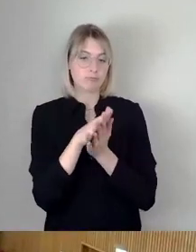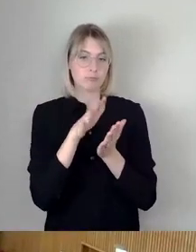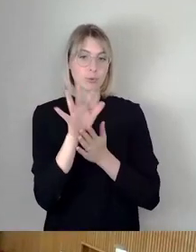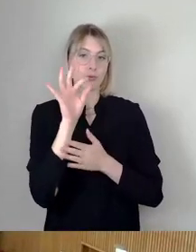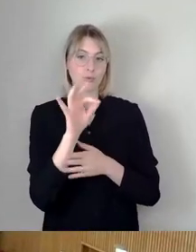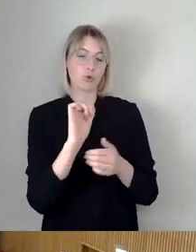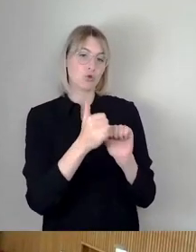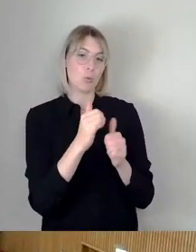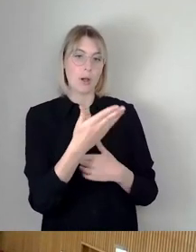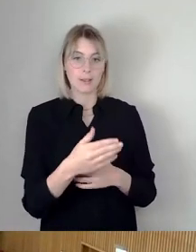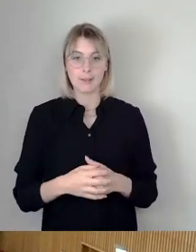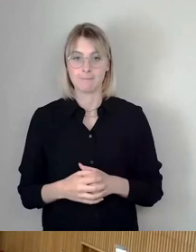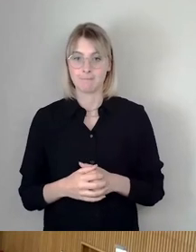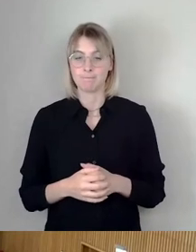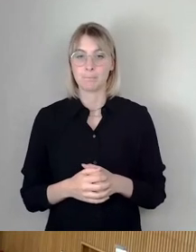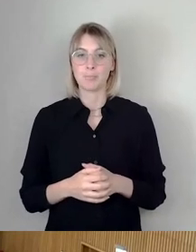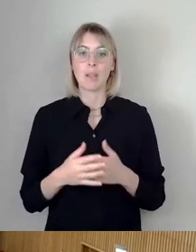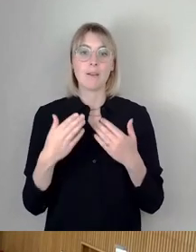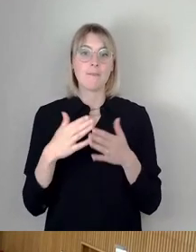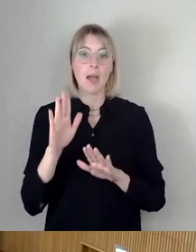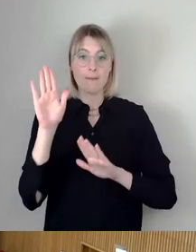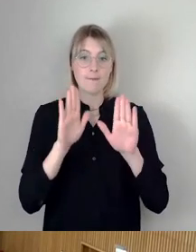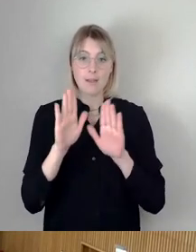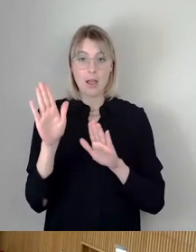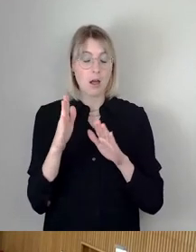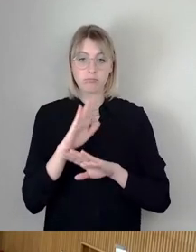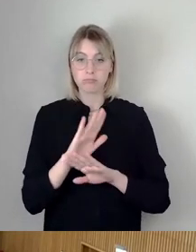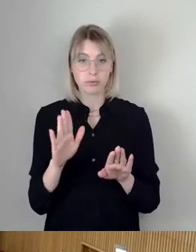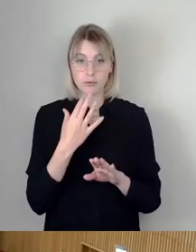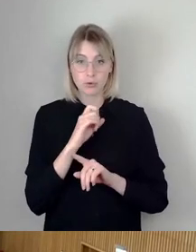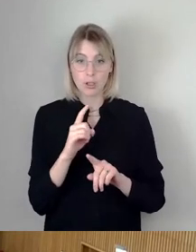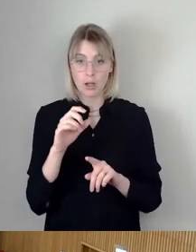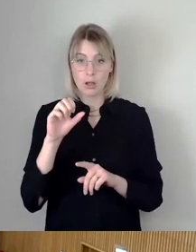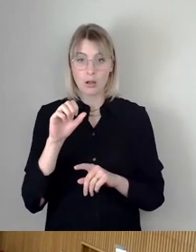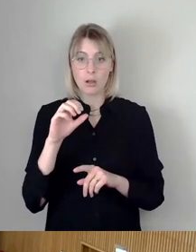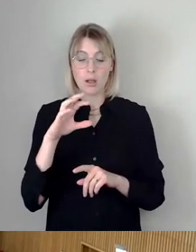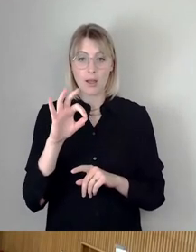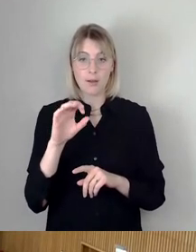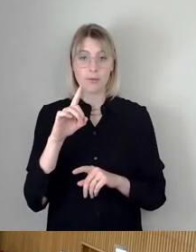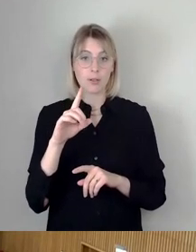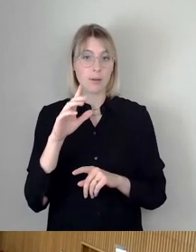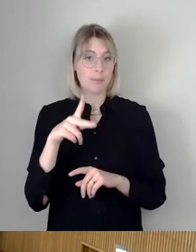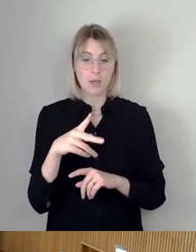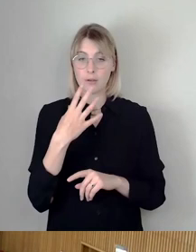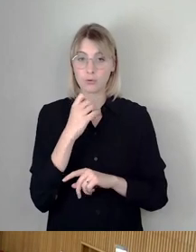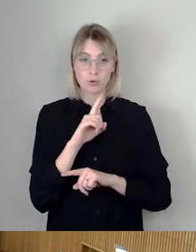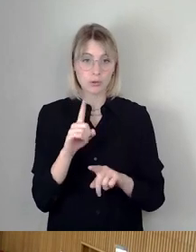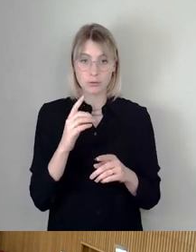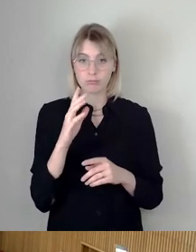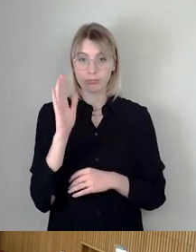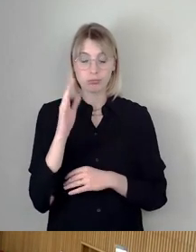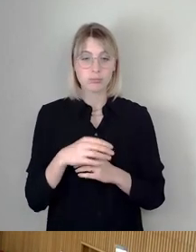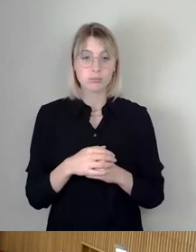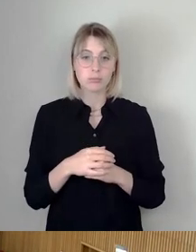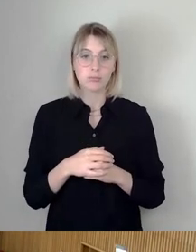Wird Freie Wähler, Freier Bürger das Wort gewünscht? Nein, FDP das Wort gewünscht? Nein, dann haben